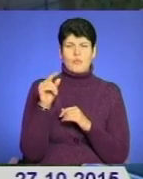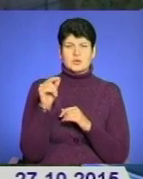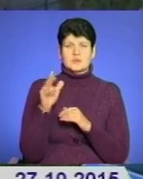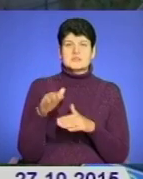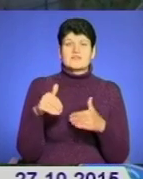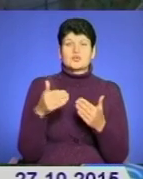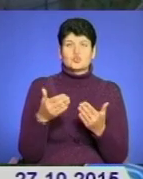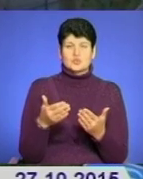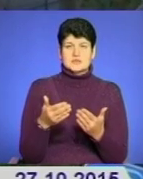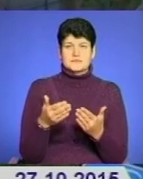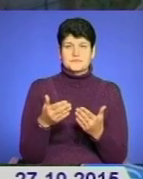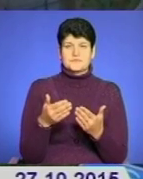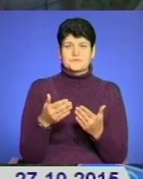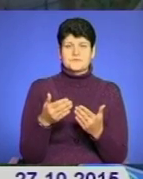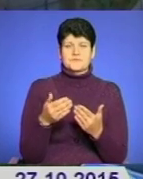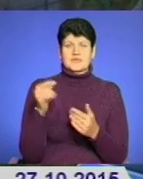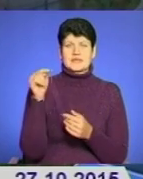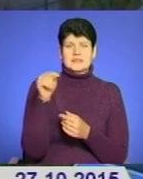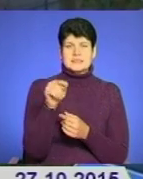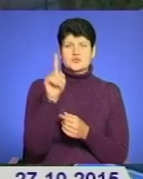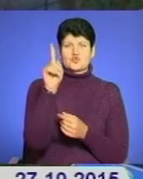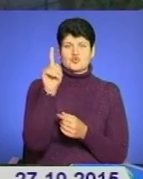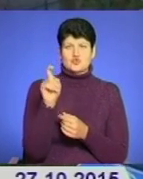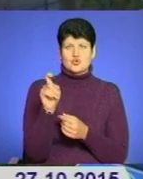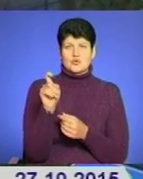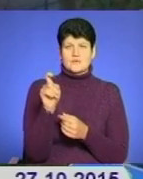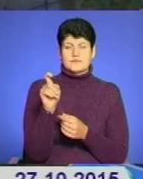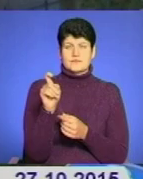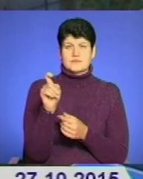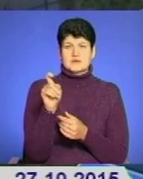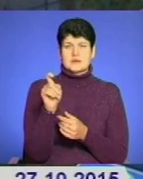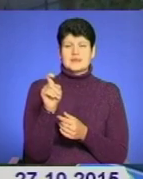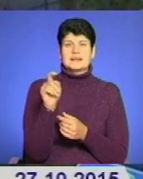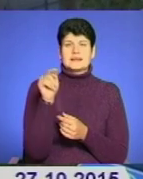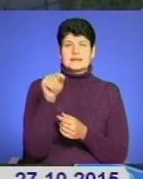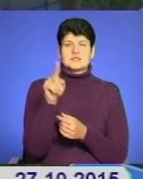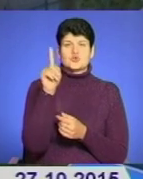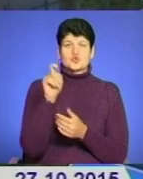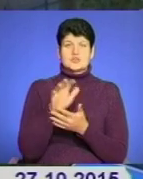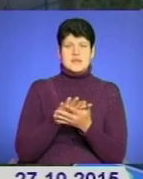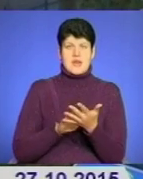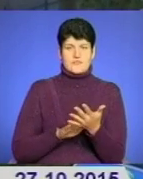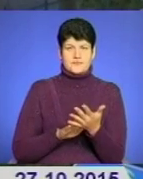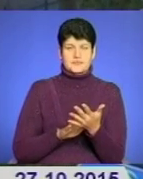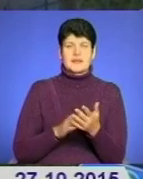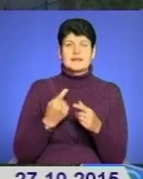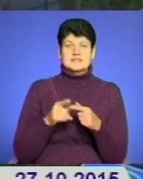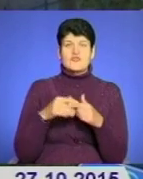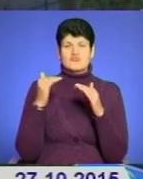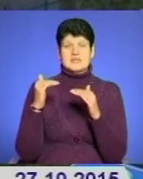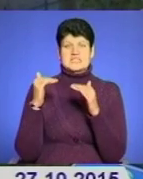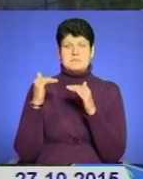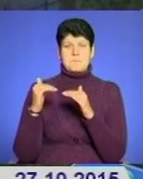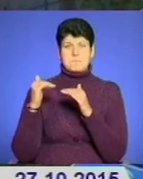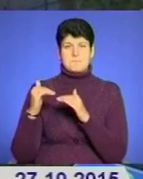поступило 1100 заяв. І це вже спад, ми